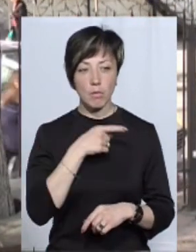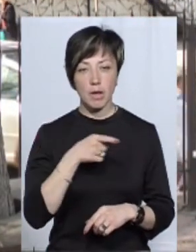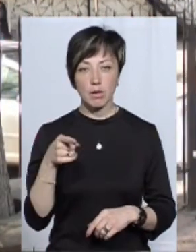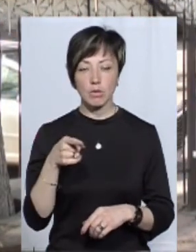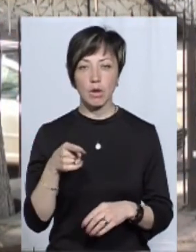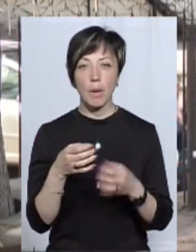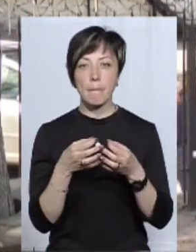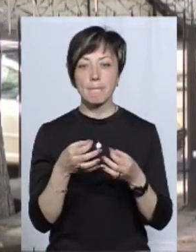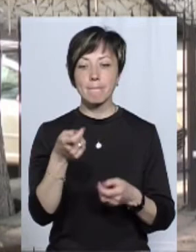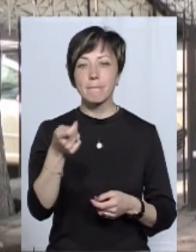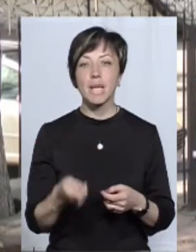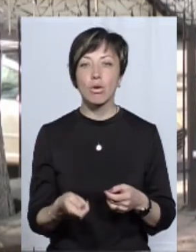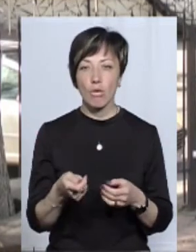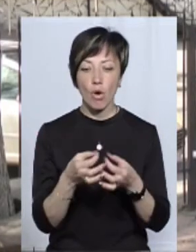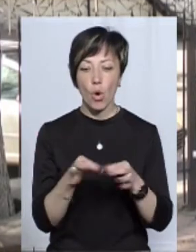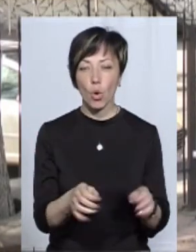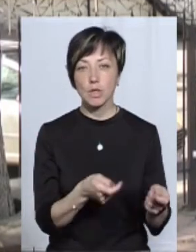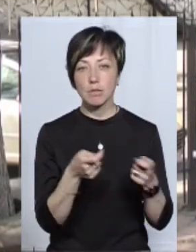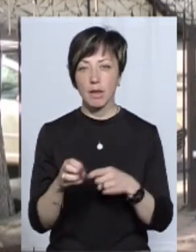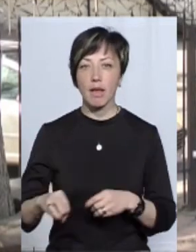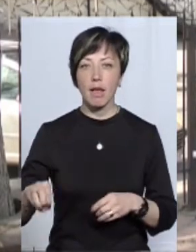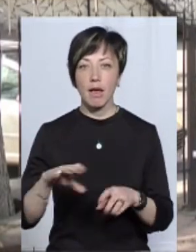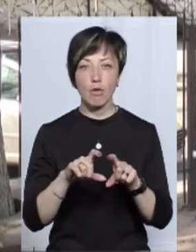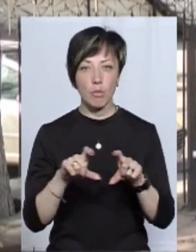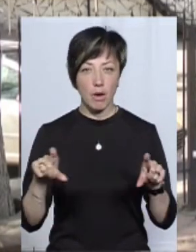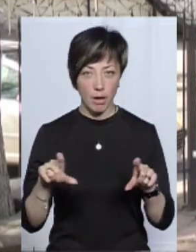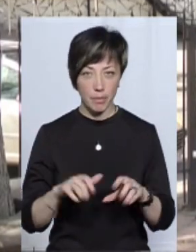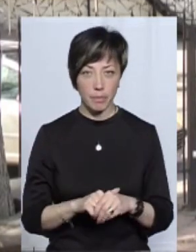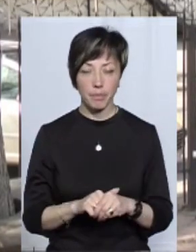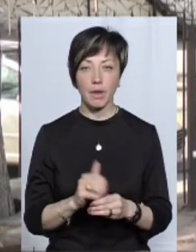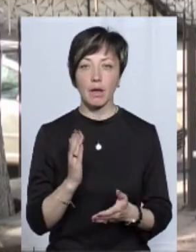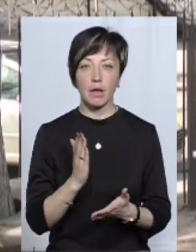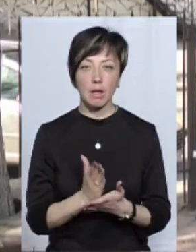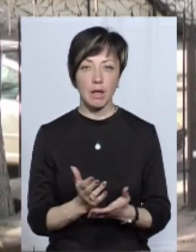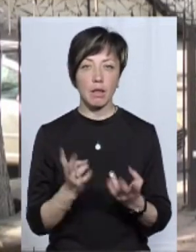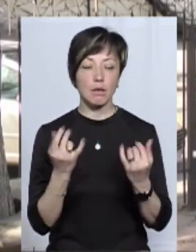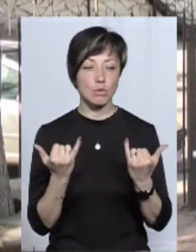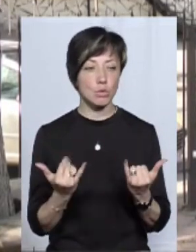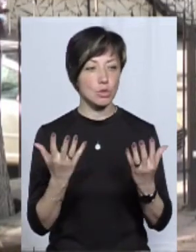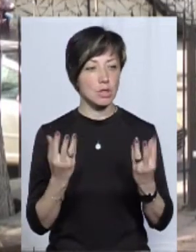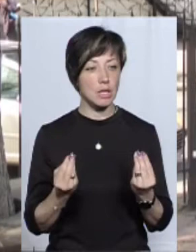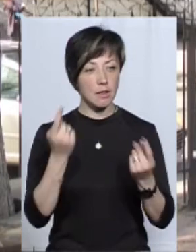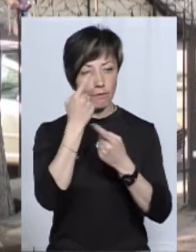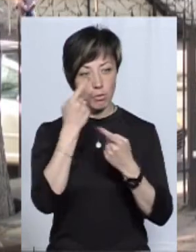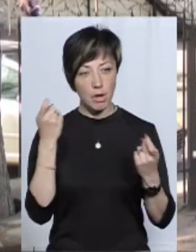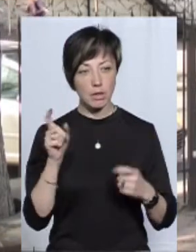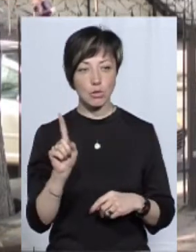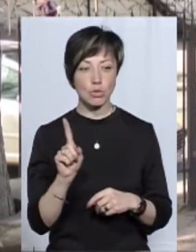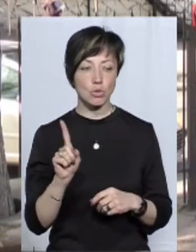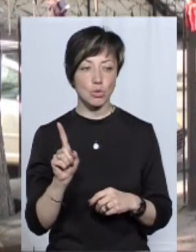пільгового розмитнення по так званим євробляхам, є на сьогоднішній день інформація, що